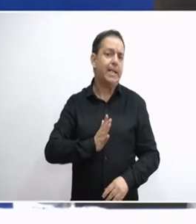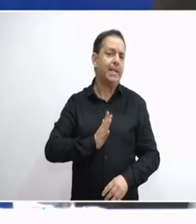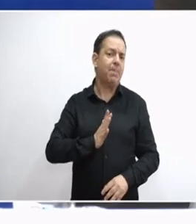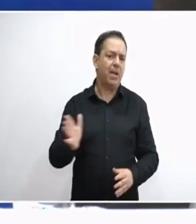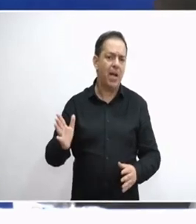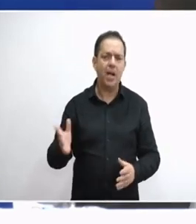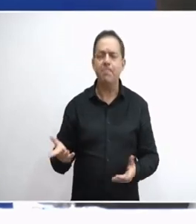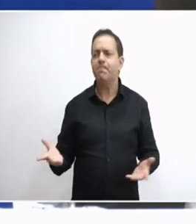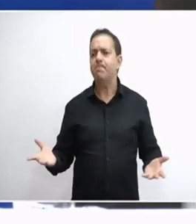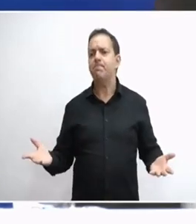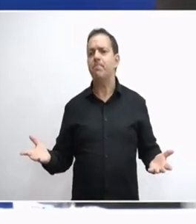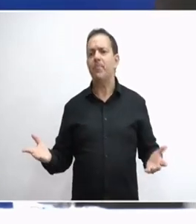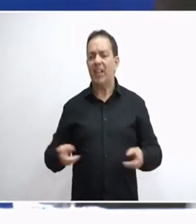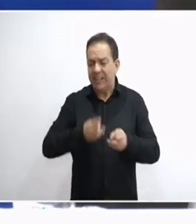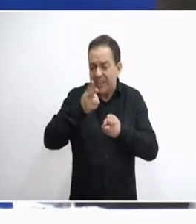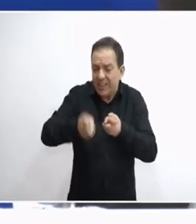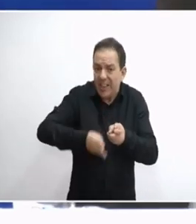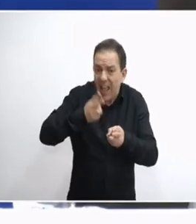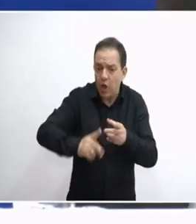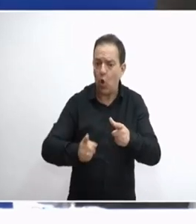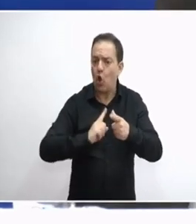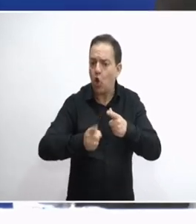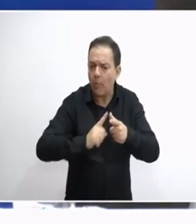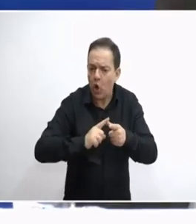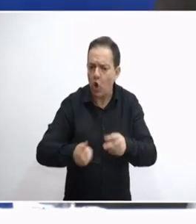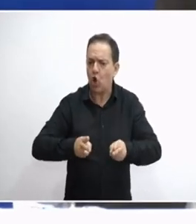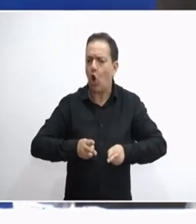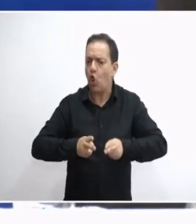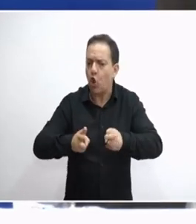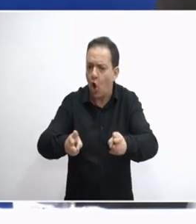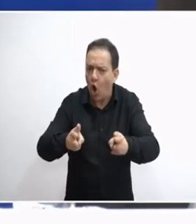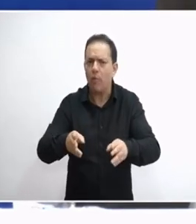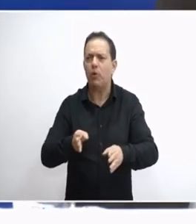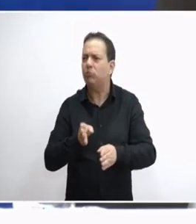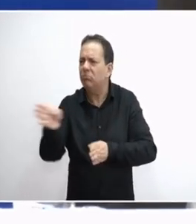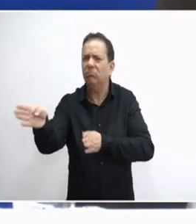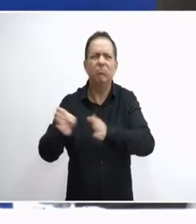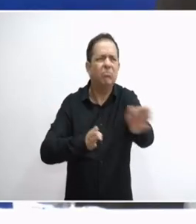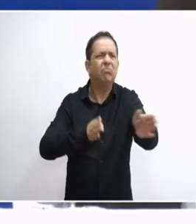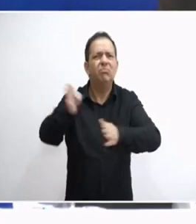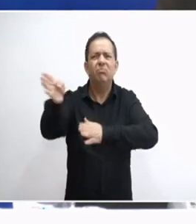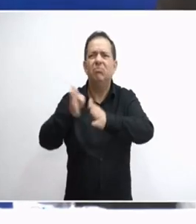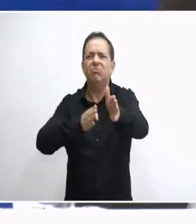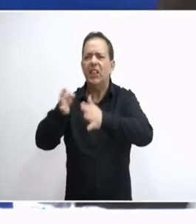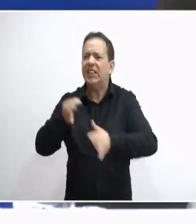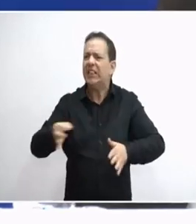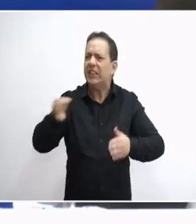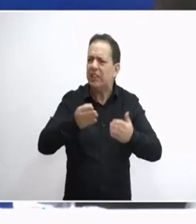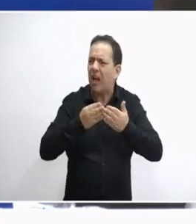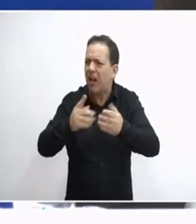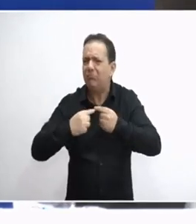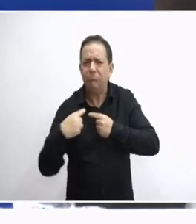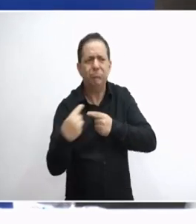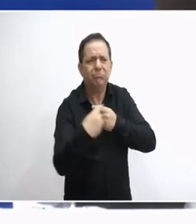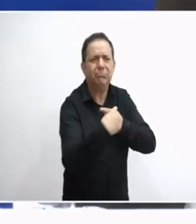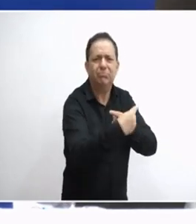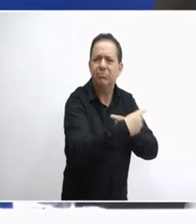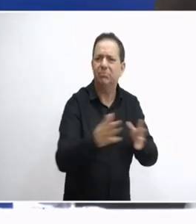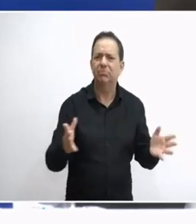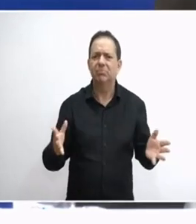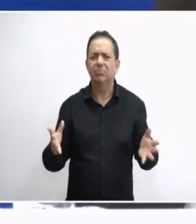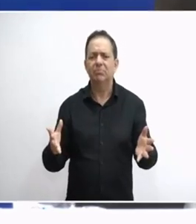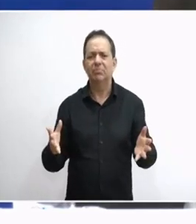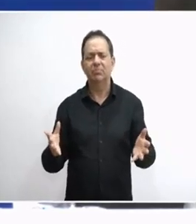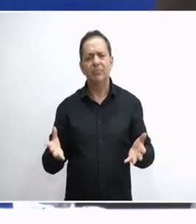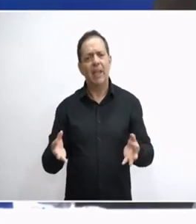δρομολόγια, άμα το θέλετε, τρένων αυτοκινητόδρομων και στην υπηρετική αλλά και στην νησιωτική χώρα με τεράστια νησιά που έχουμε και να συζητάμε